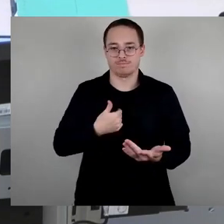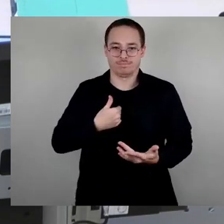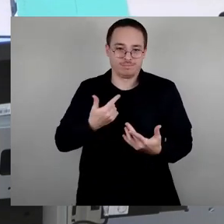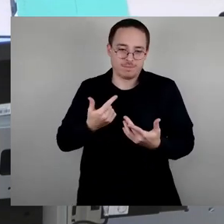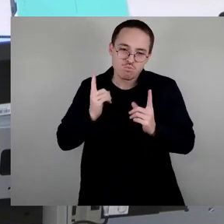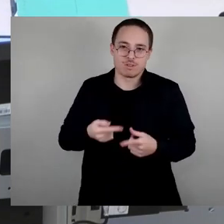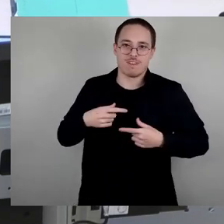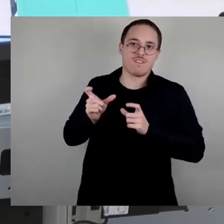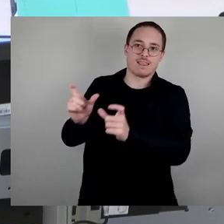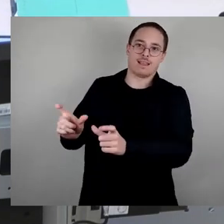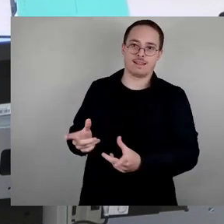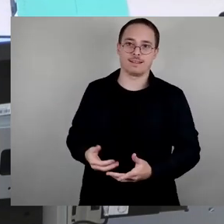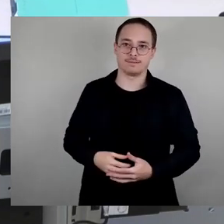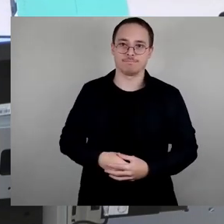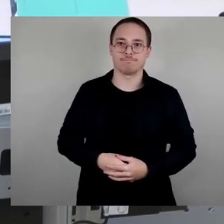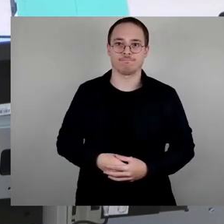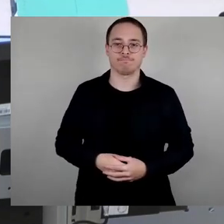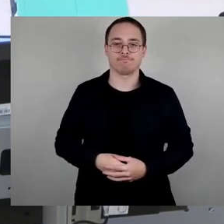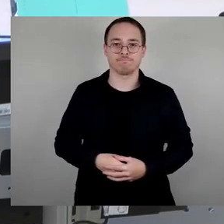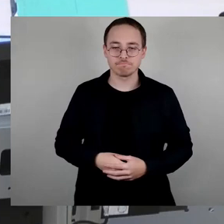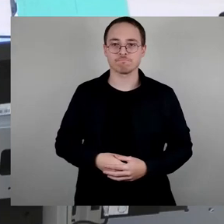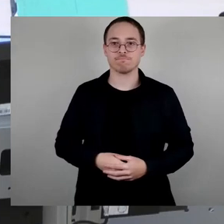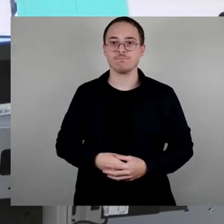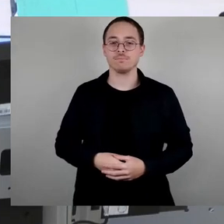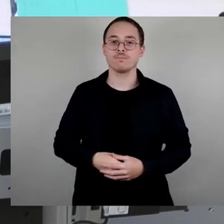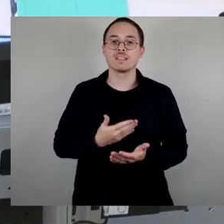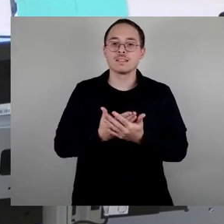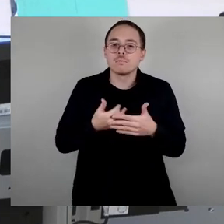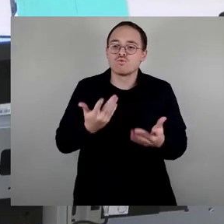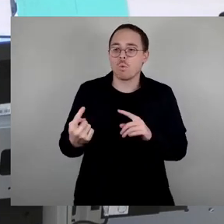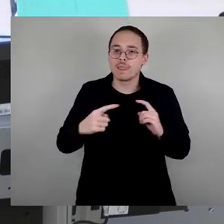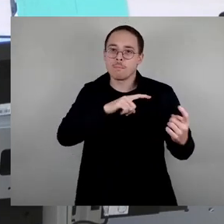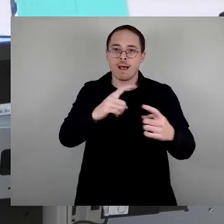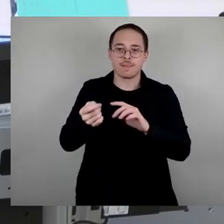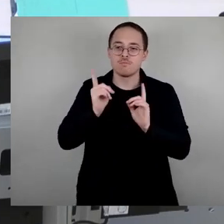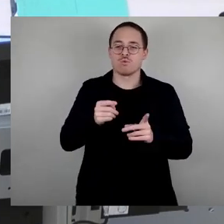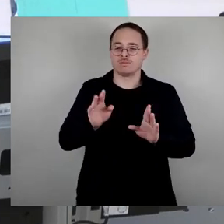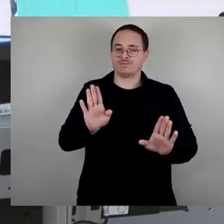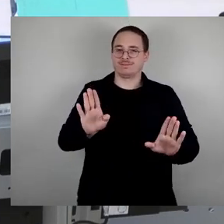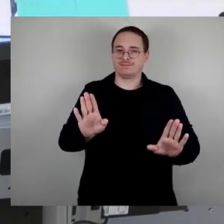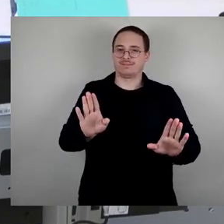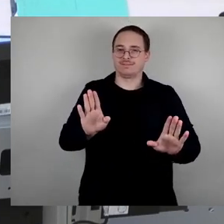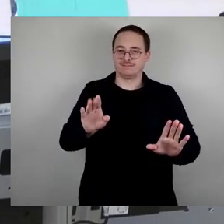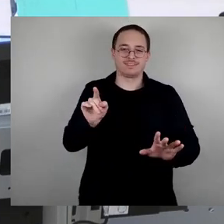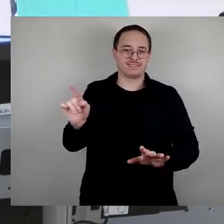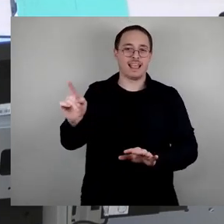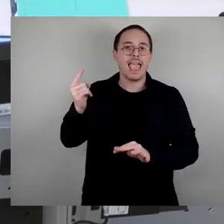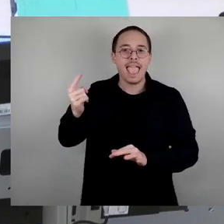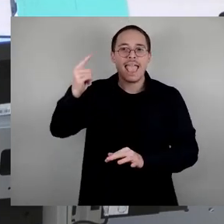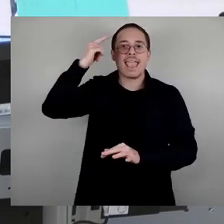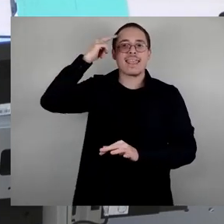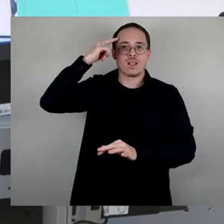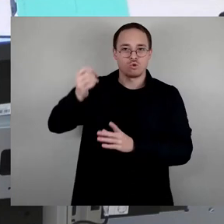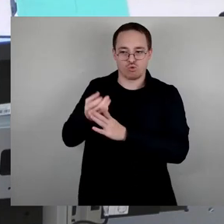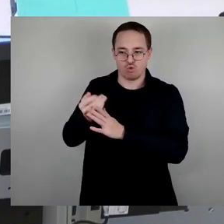deswegen müssen solche Debatten sozusagen im Beirat für Erinnerungskulturen mitgeführt